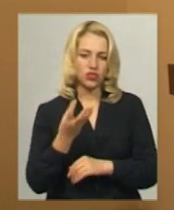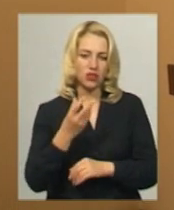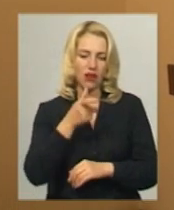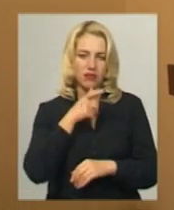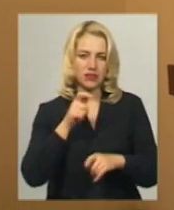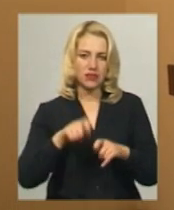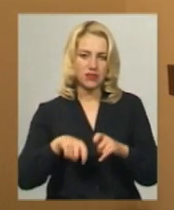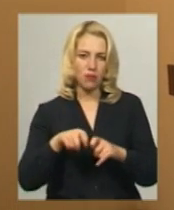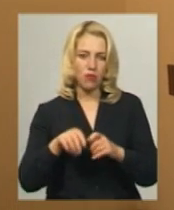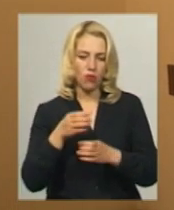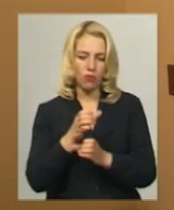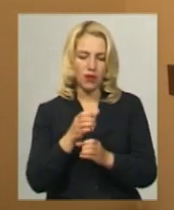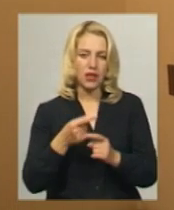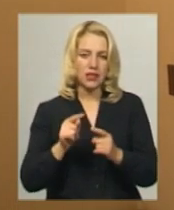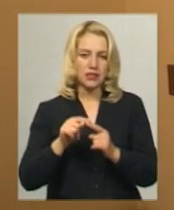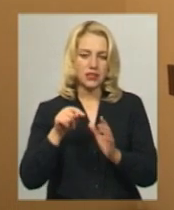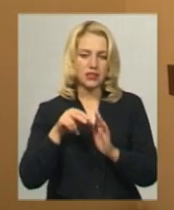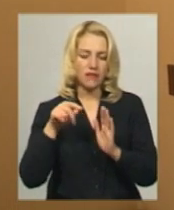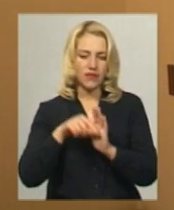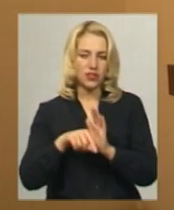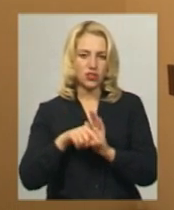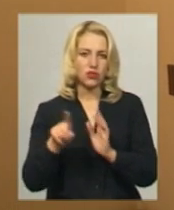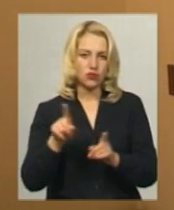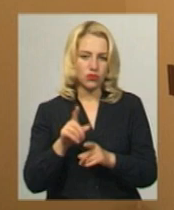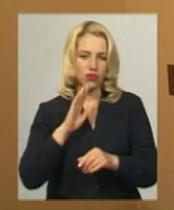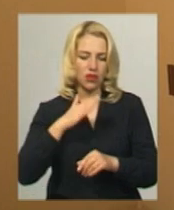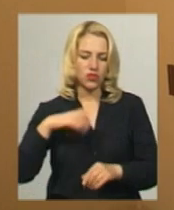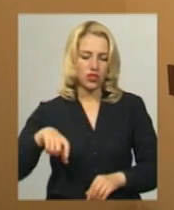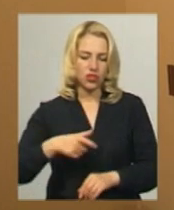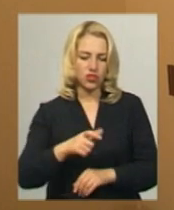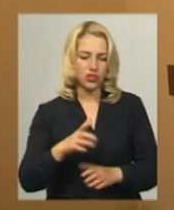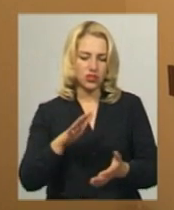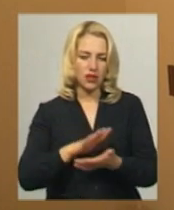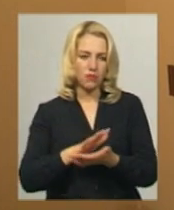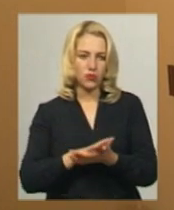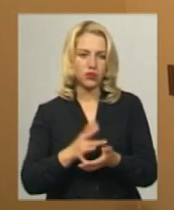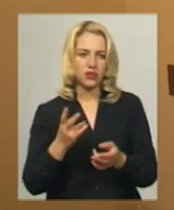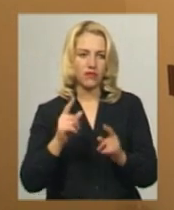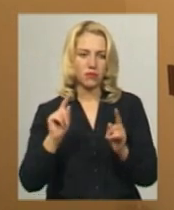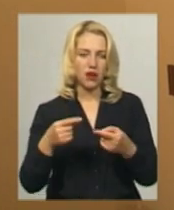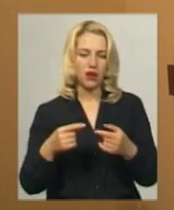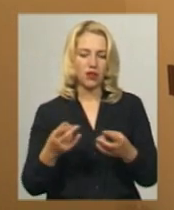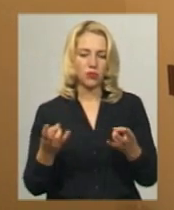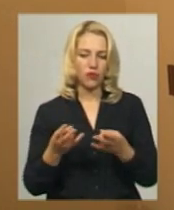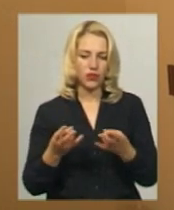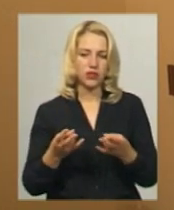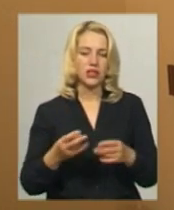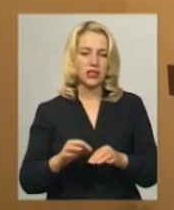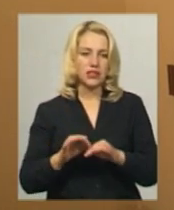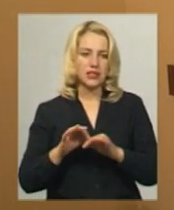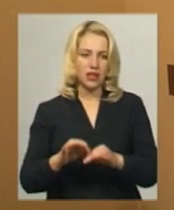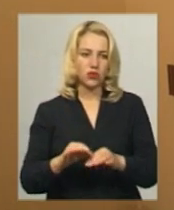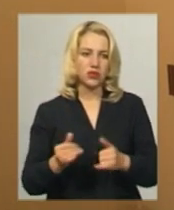свідчить про те, що наші річки забруднені і вимагають проведення відповідних заходів для їх